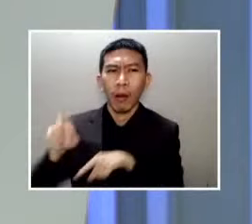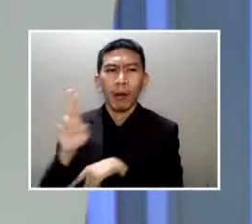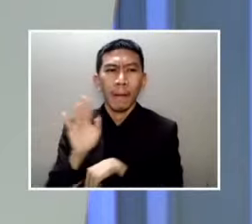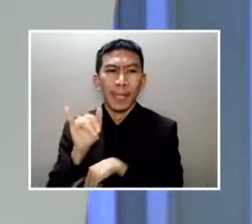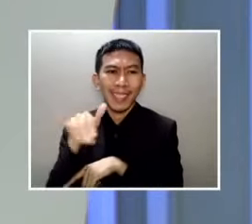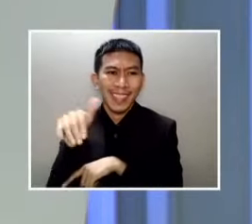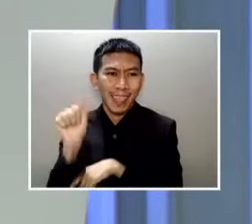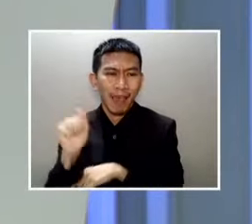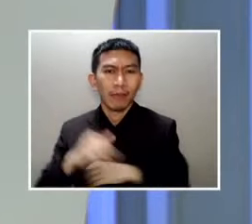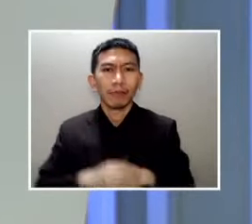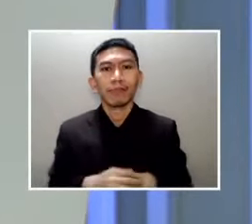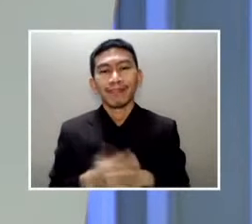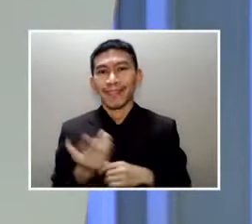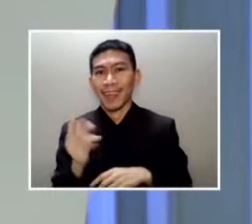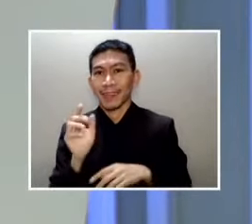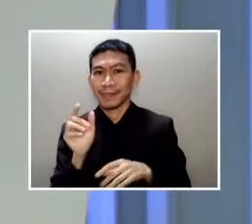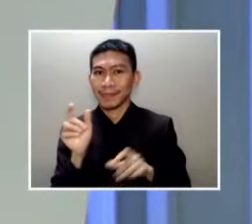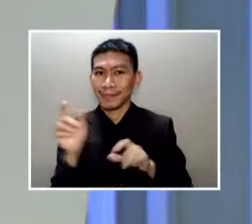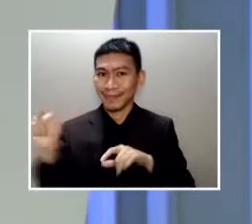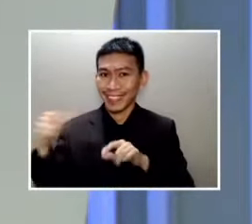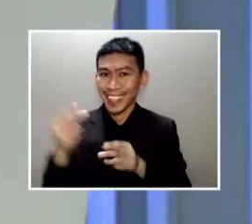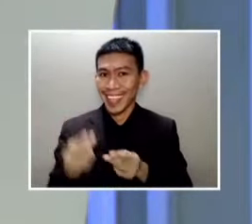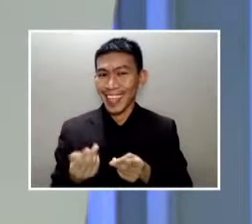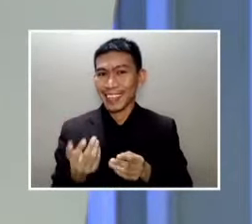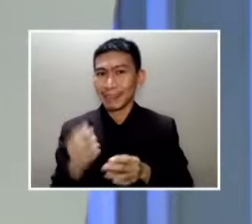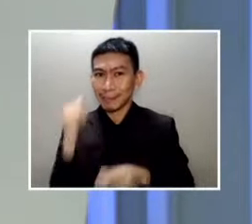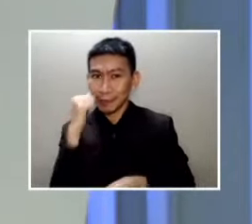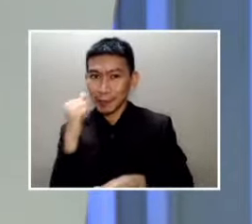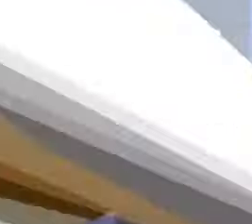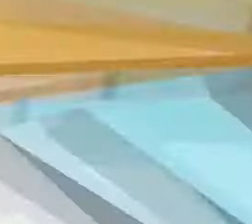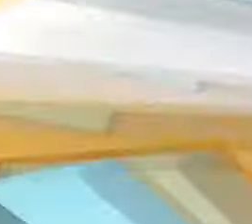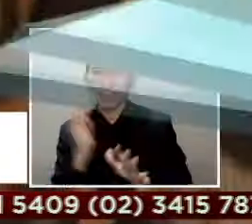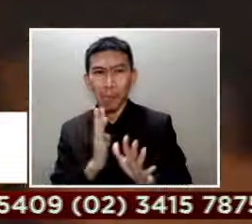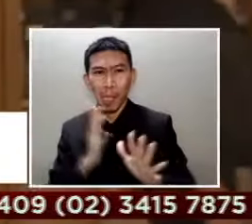door interview Nagpapatrol Diane Castillejo